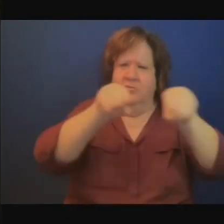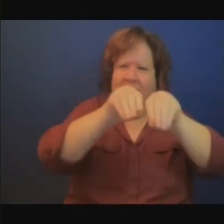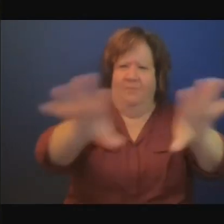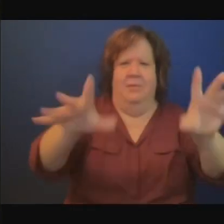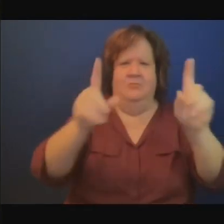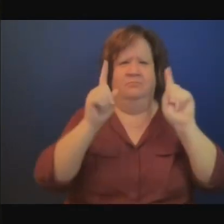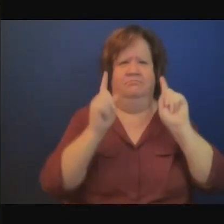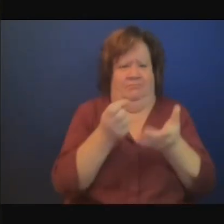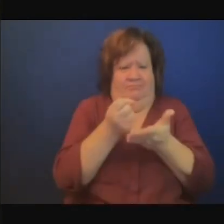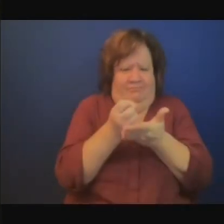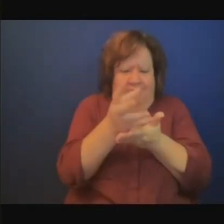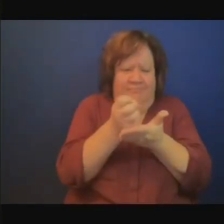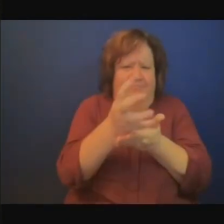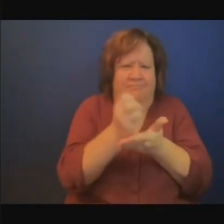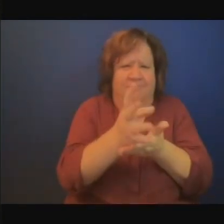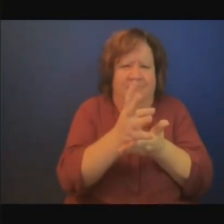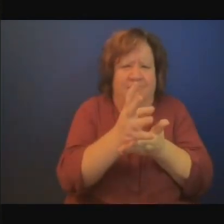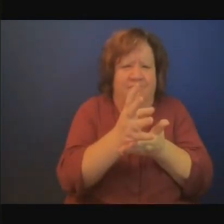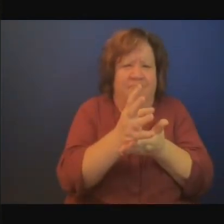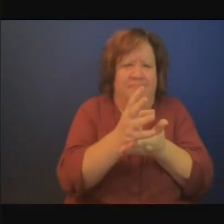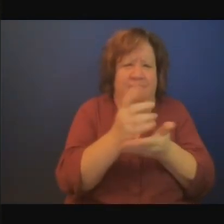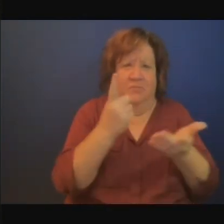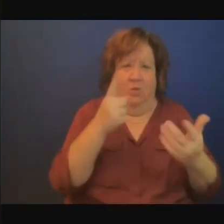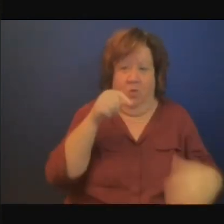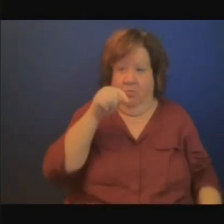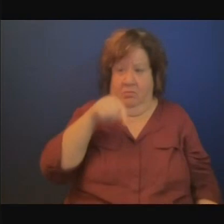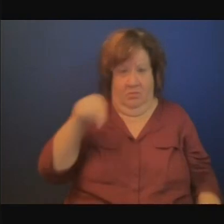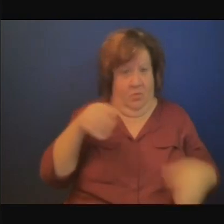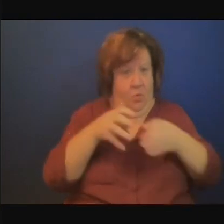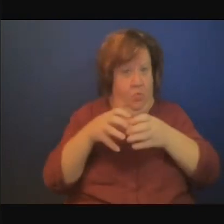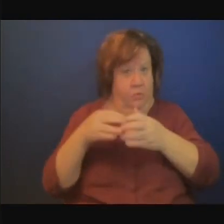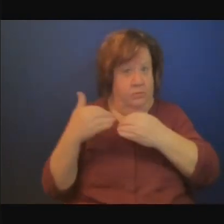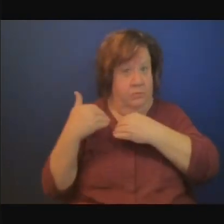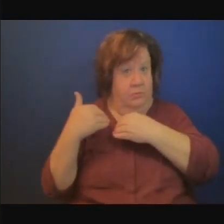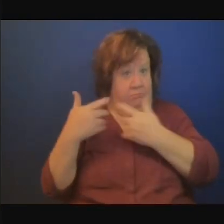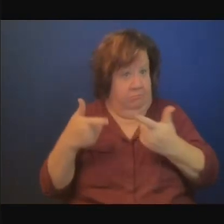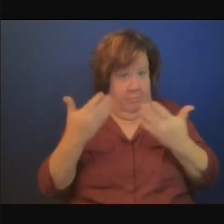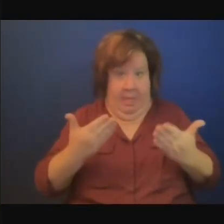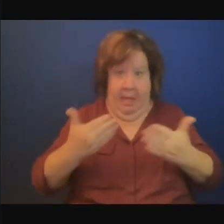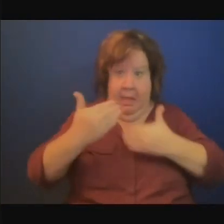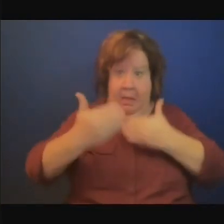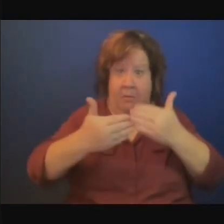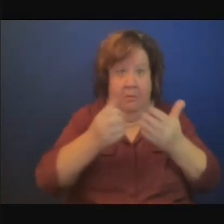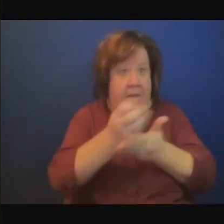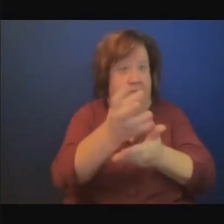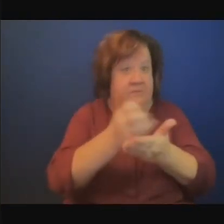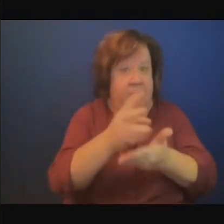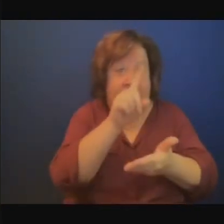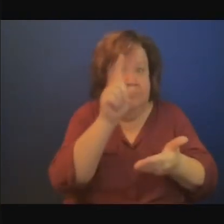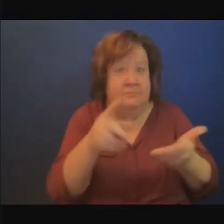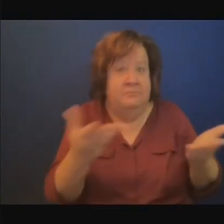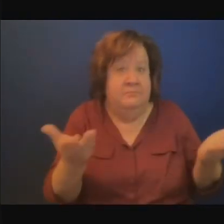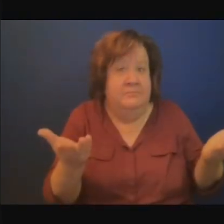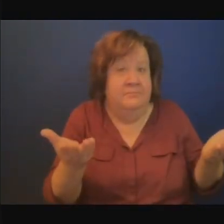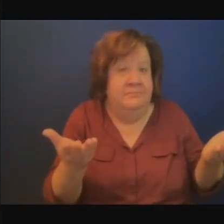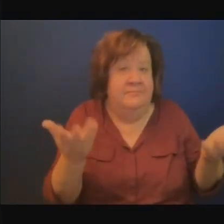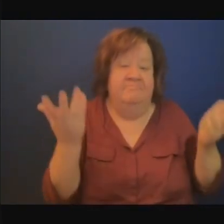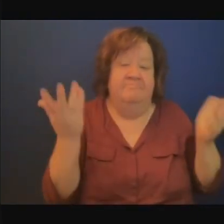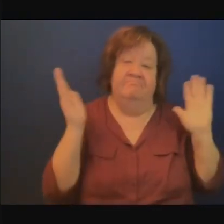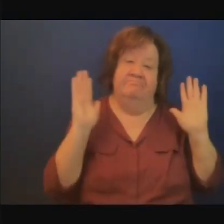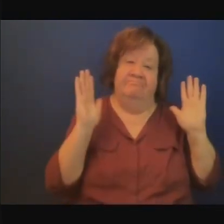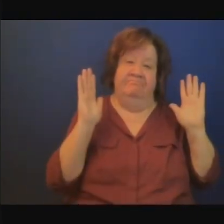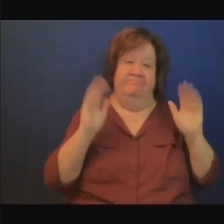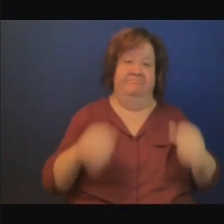ce qui m'amène au sujet de l'absorption dont ont parlé les collègues les capacités d'absorption